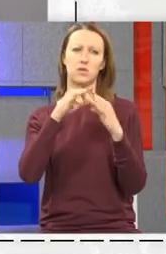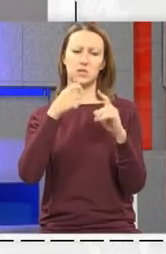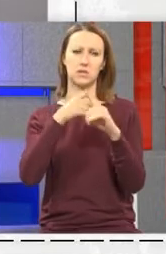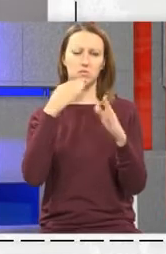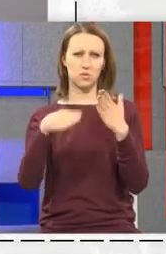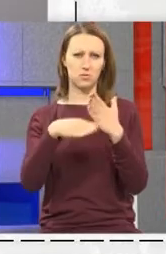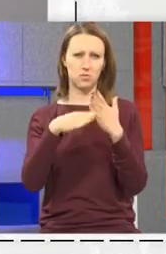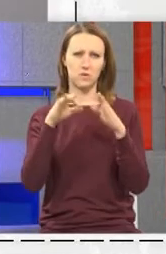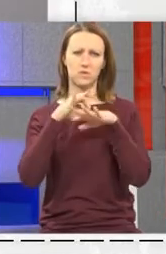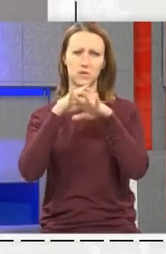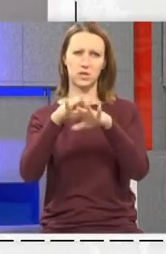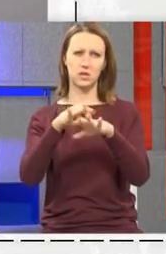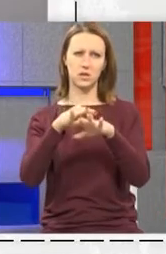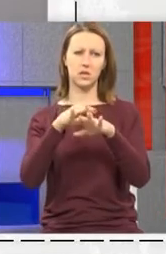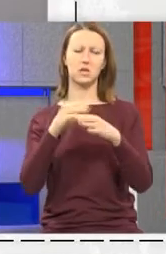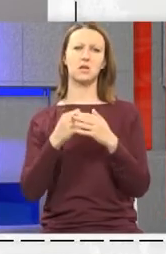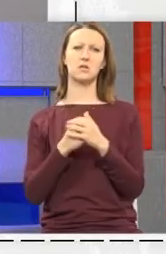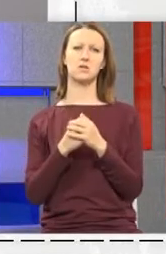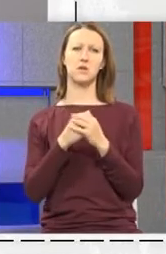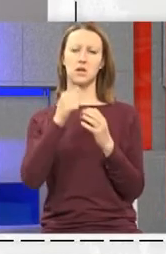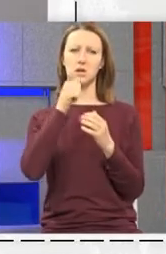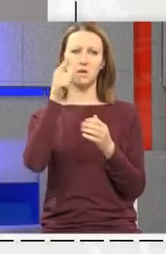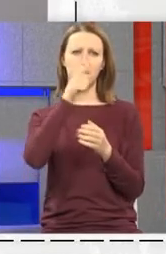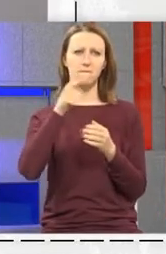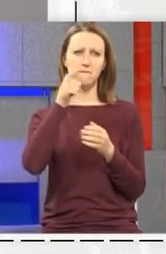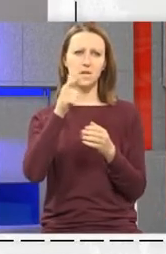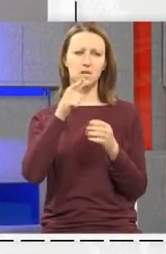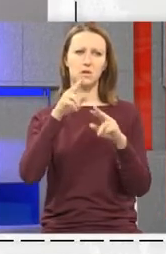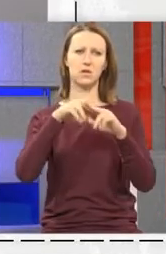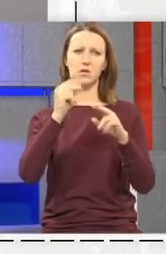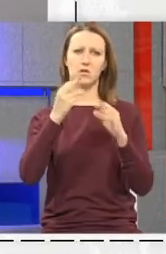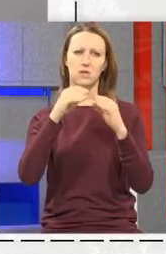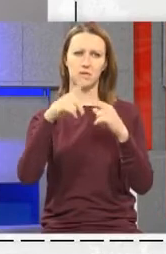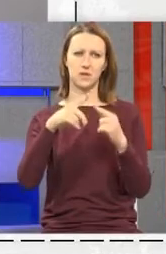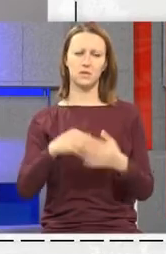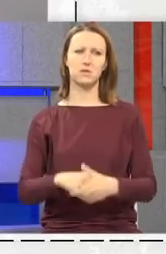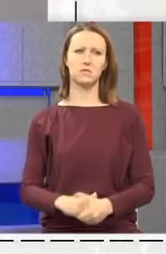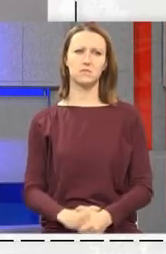Ona je u oditeljica I za videom je Daniel Horvat